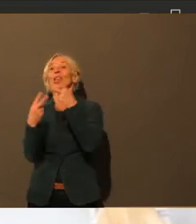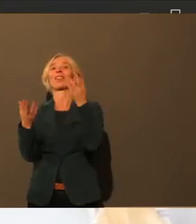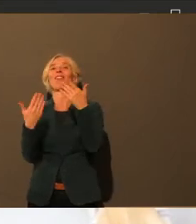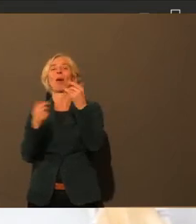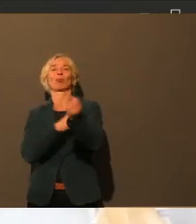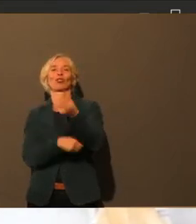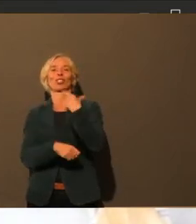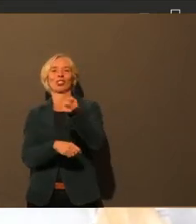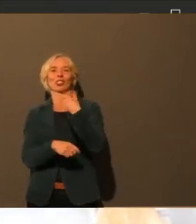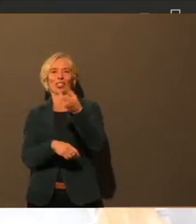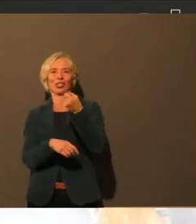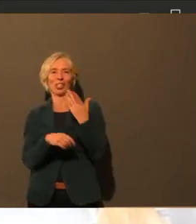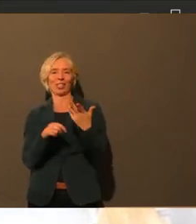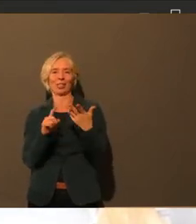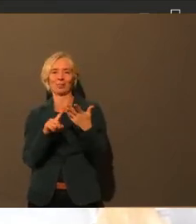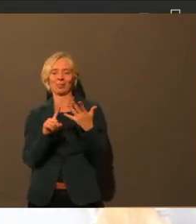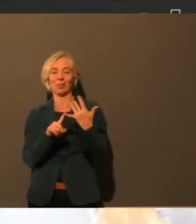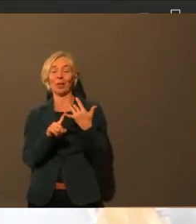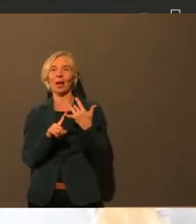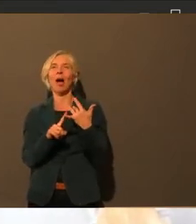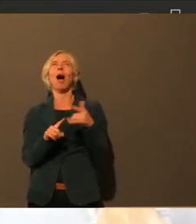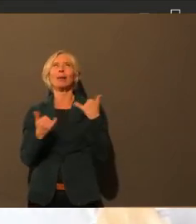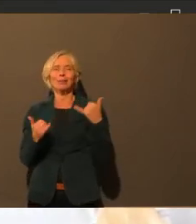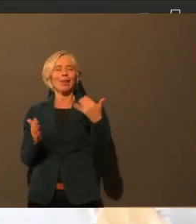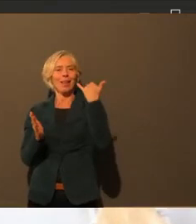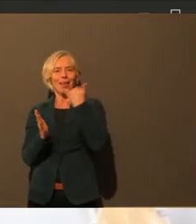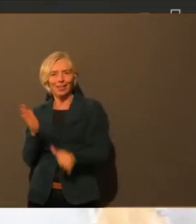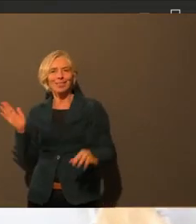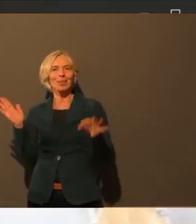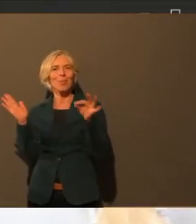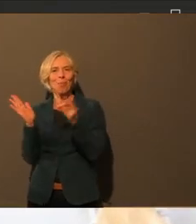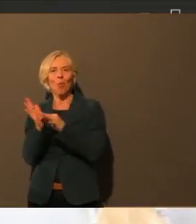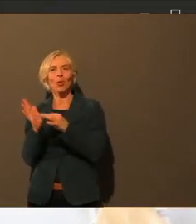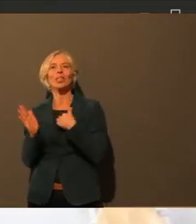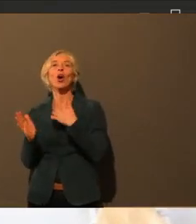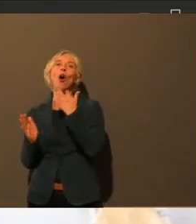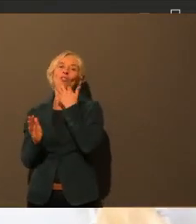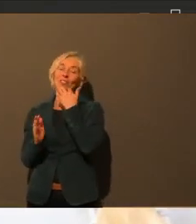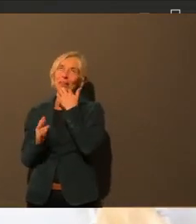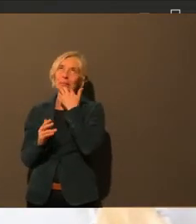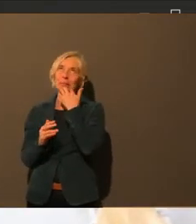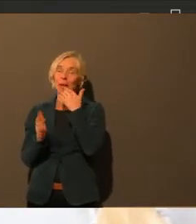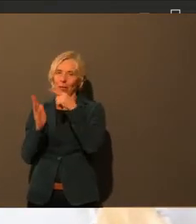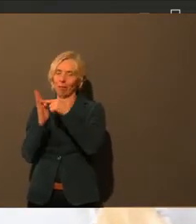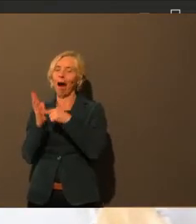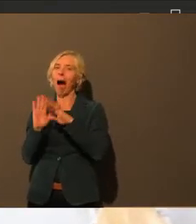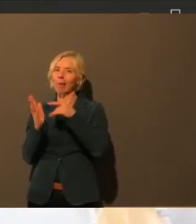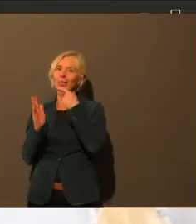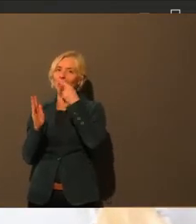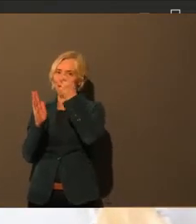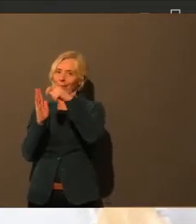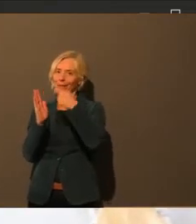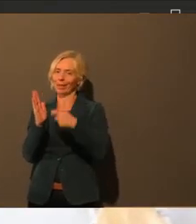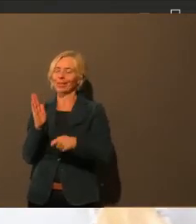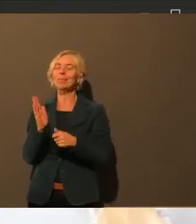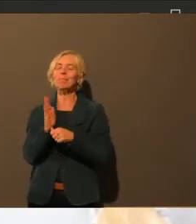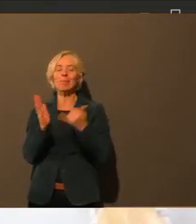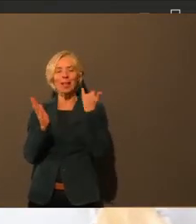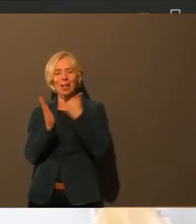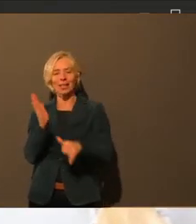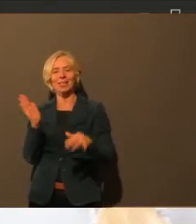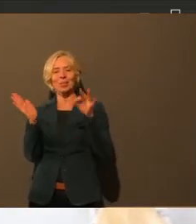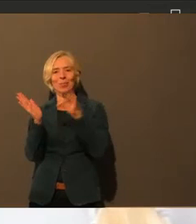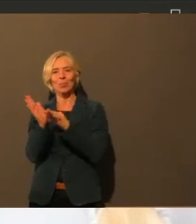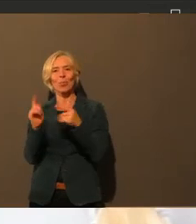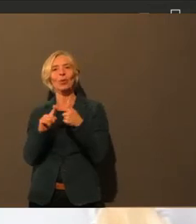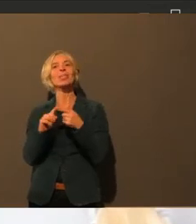letztes Thema jetzt noch, ich hoffe, ich habe dann auch nichts vergessen, ist das Thema Räume. Wir sind hier in der schwierigen